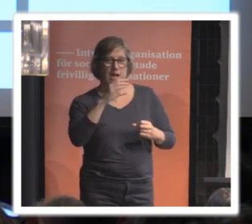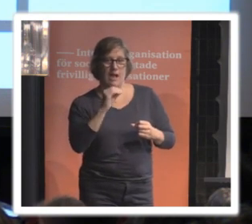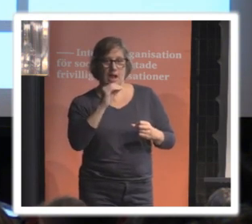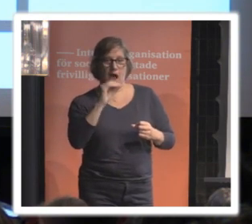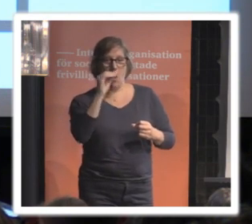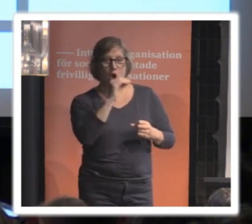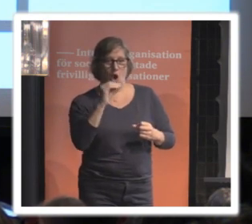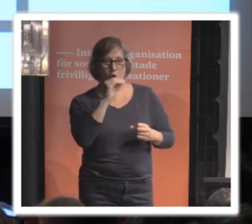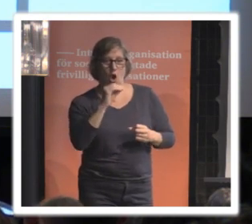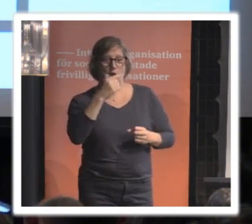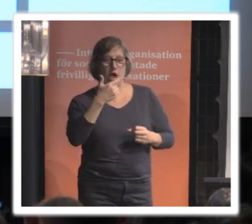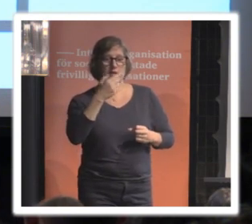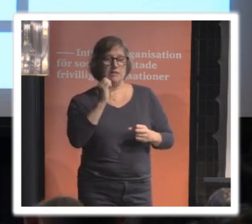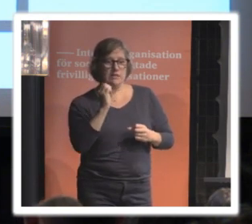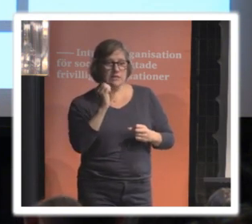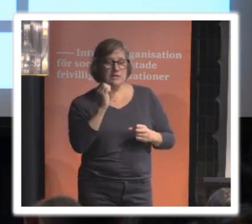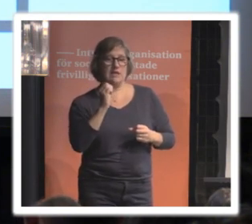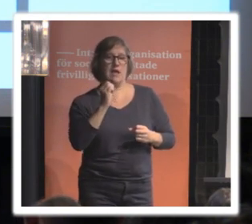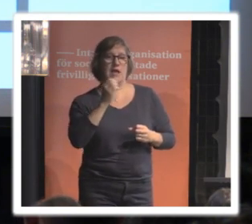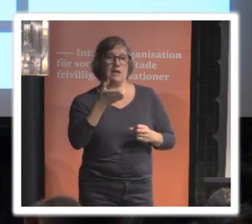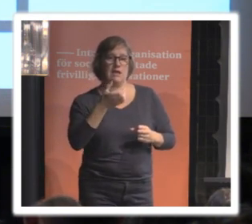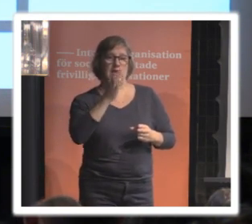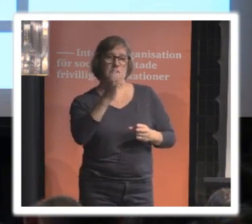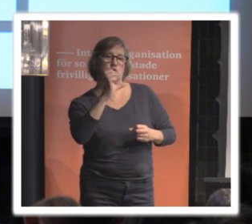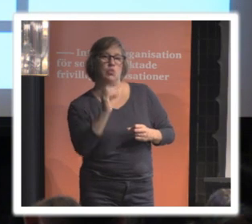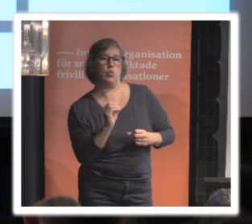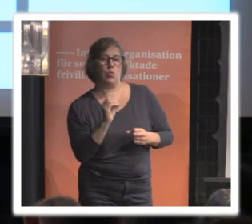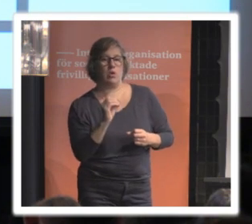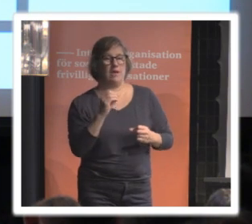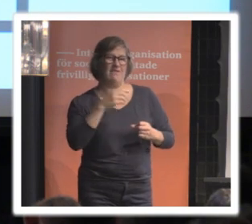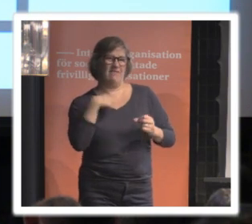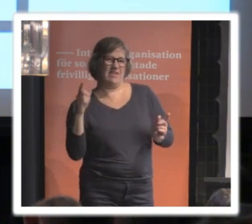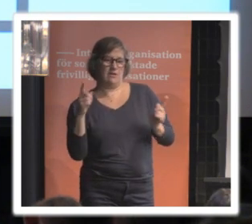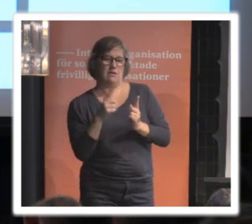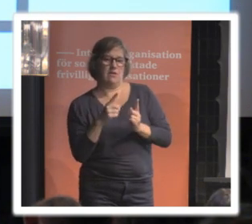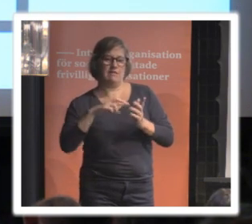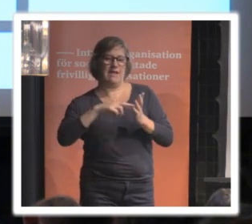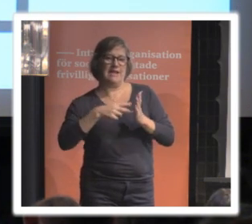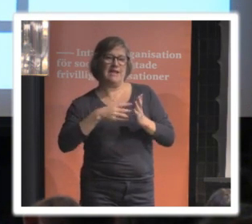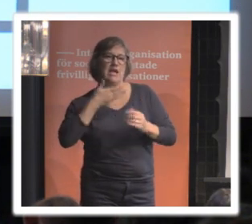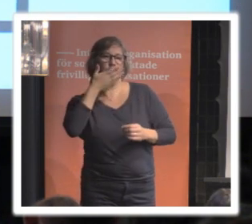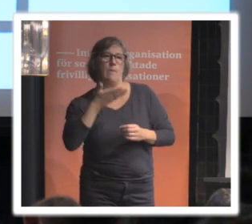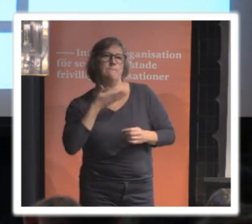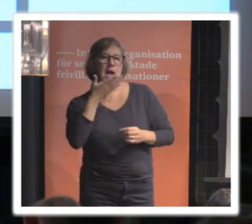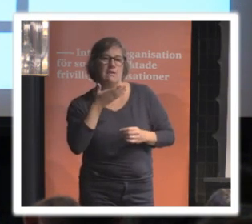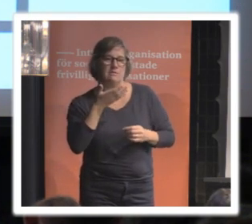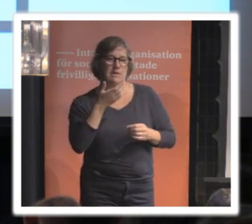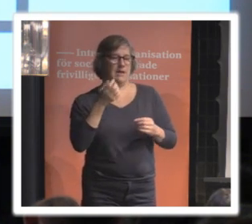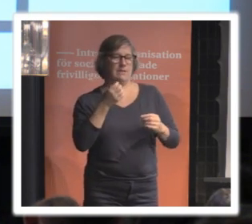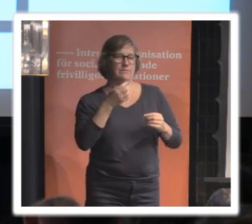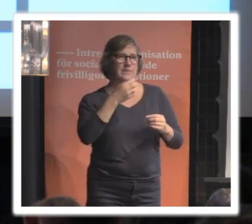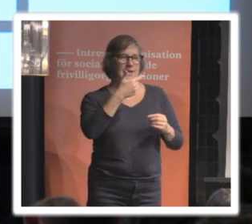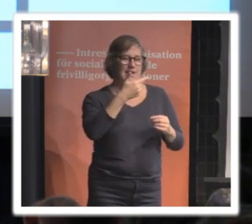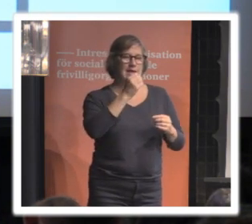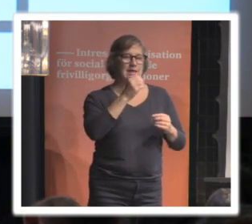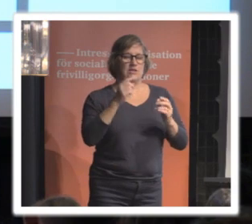.se och texsoop är alltså tekniksoppa på engelska kan man säga. Nu undrar vi stavningen.